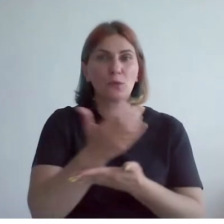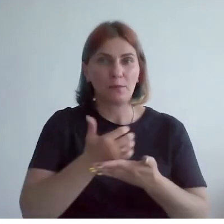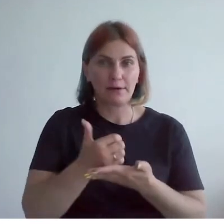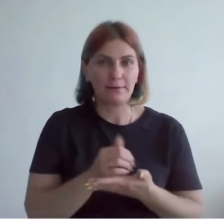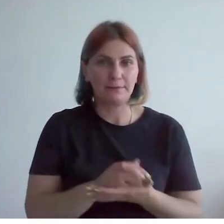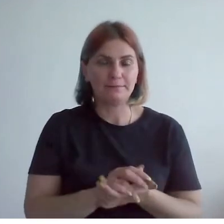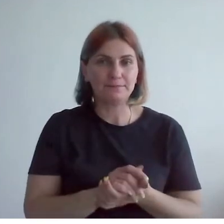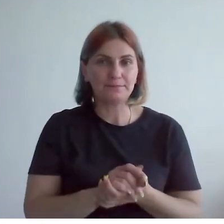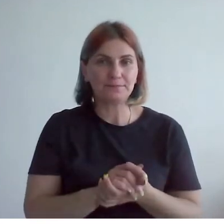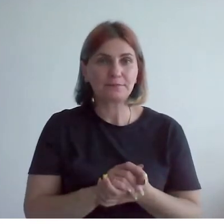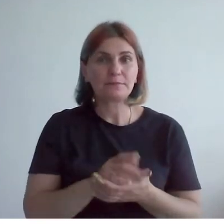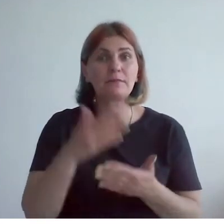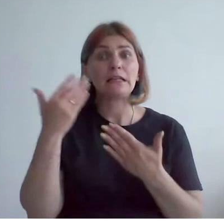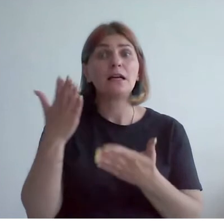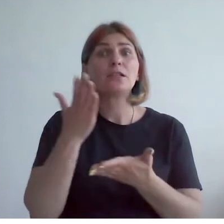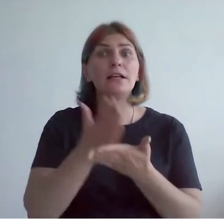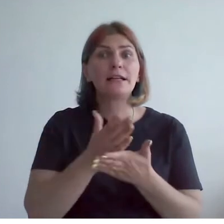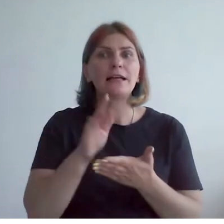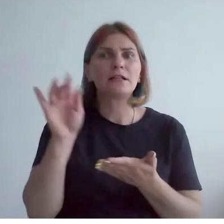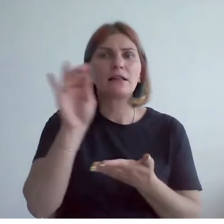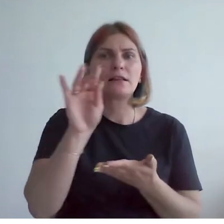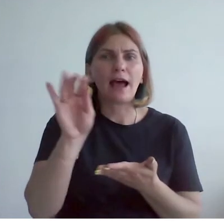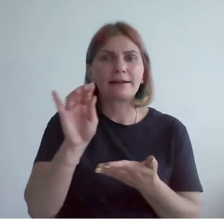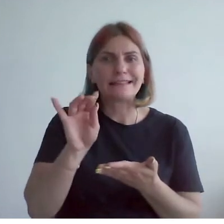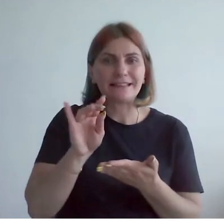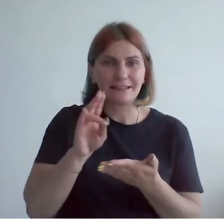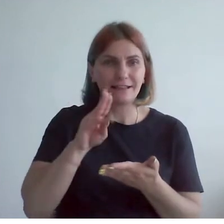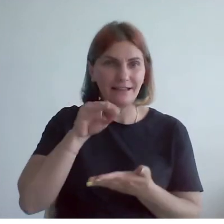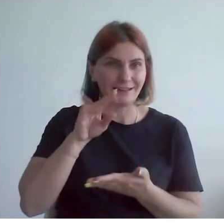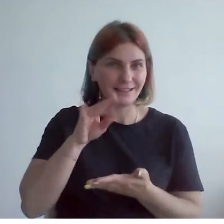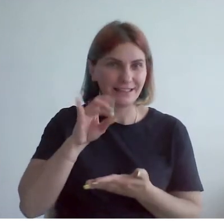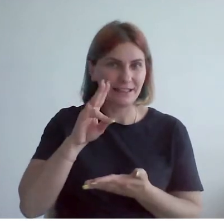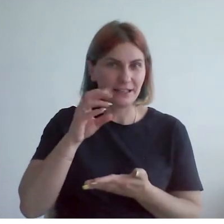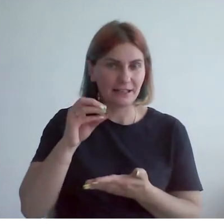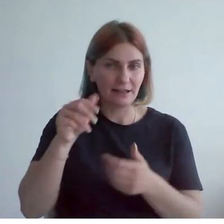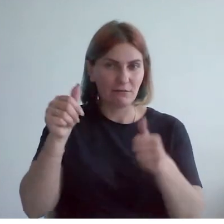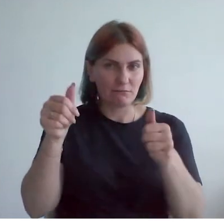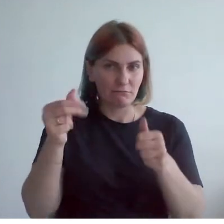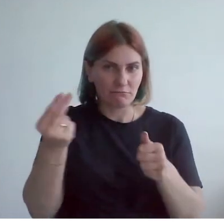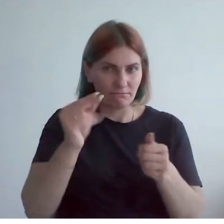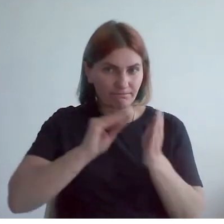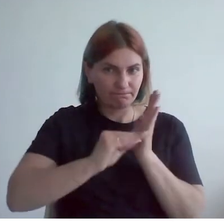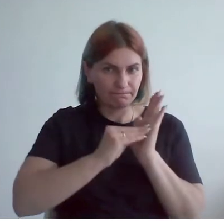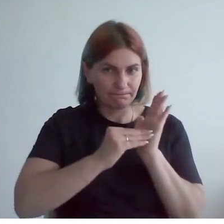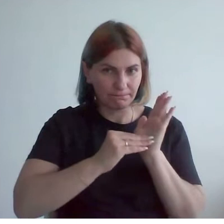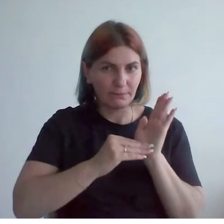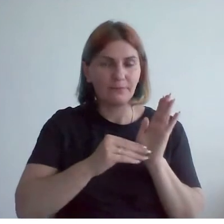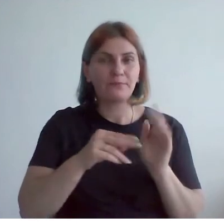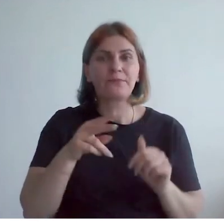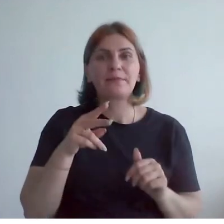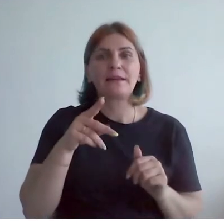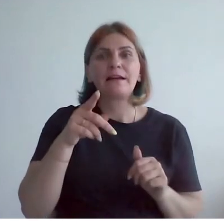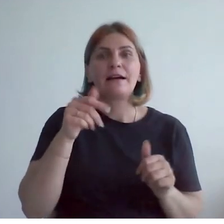Также там есть тактильные макеты сразу к нескольким картинам, например, к картине Лентулова